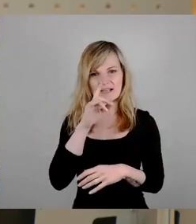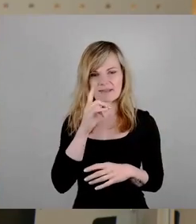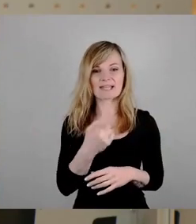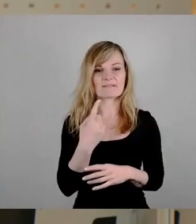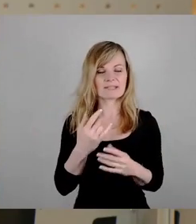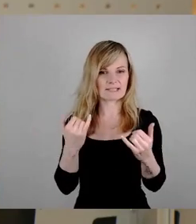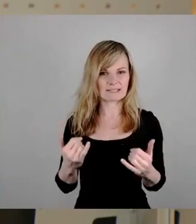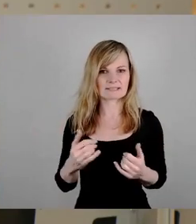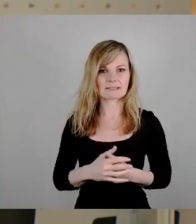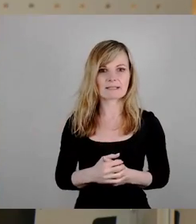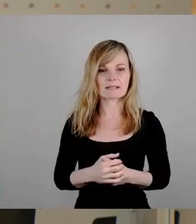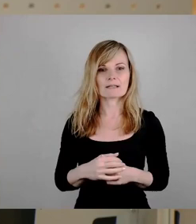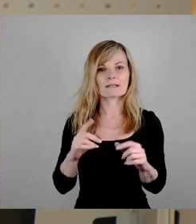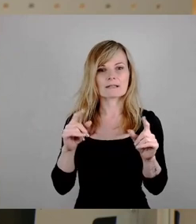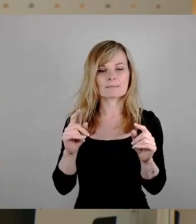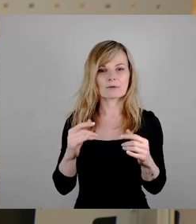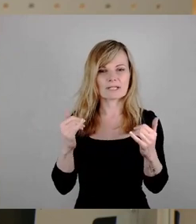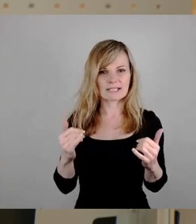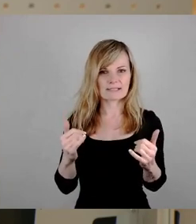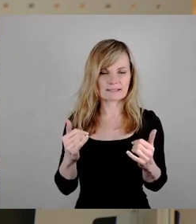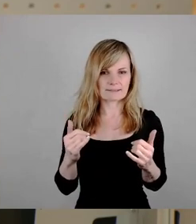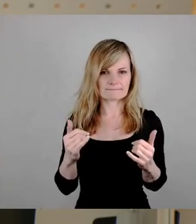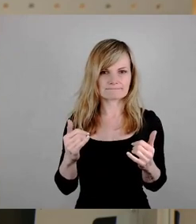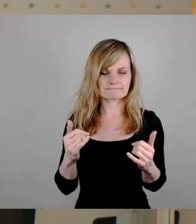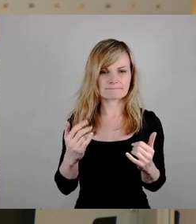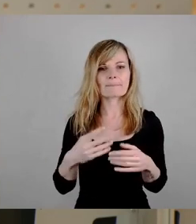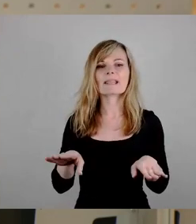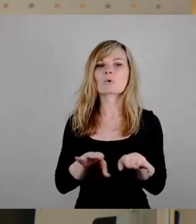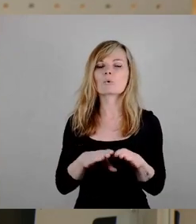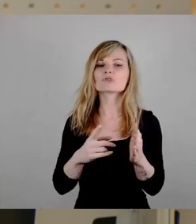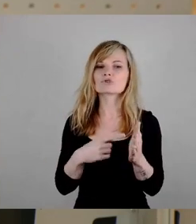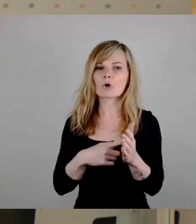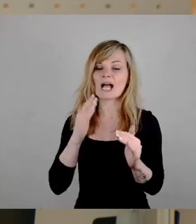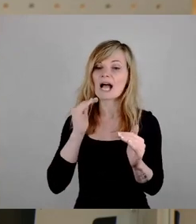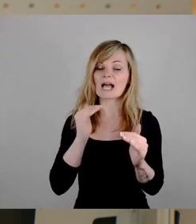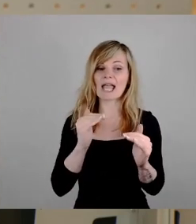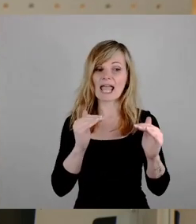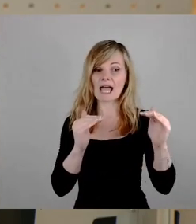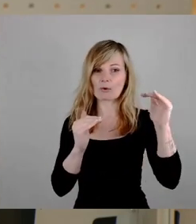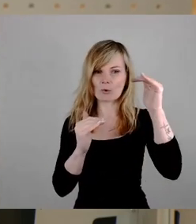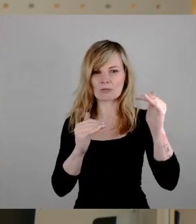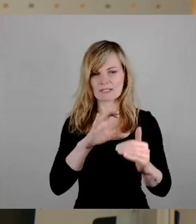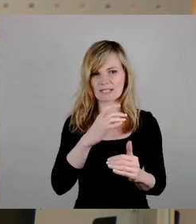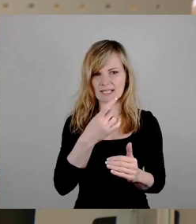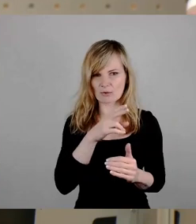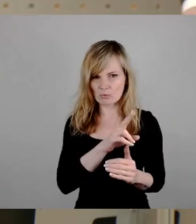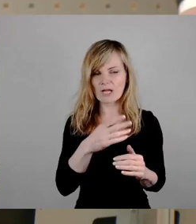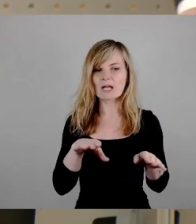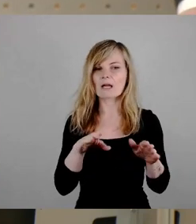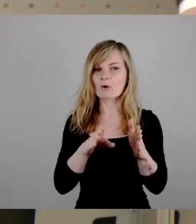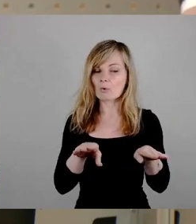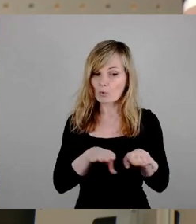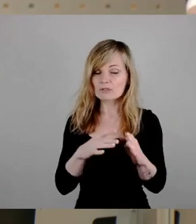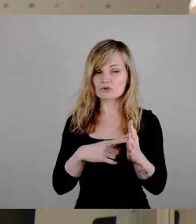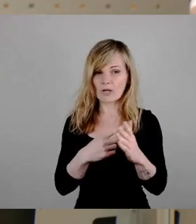Das heißt also, wenn wir jetzt die Grundsteuer erhöhen würden, die CDU, wir erhöhen die Grundsteuer,